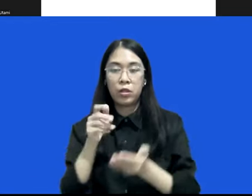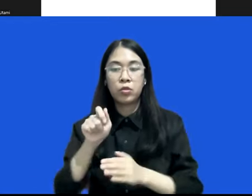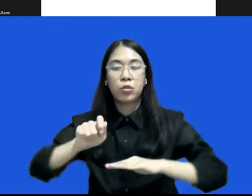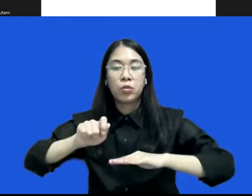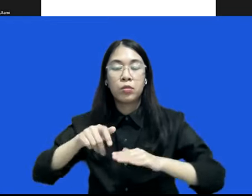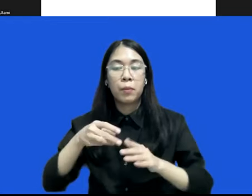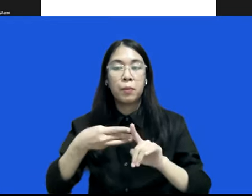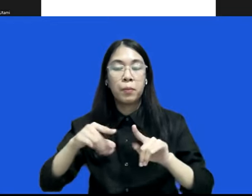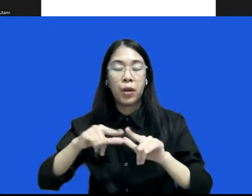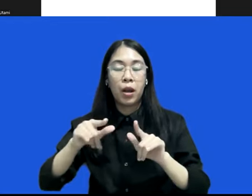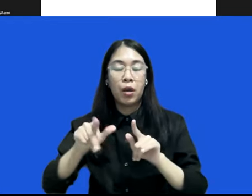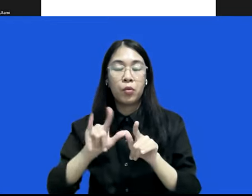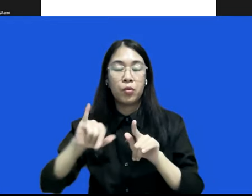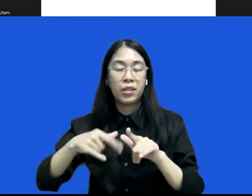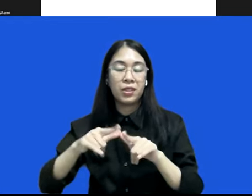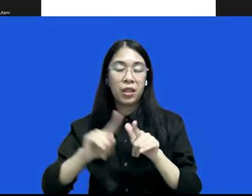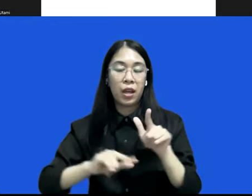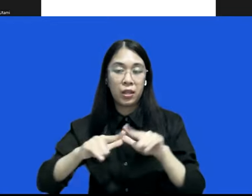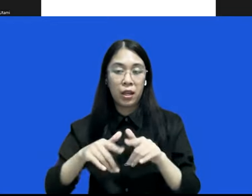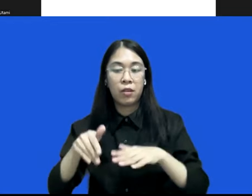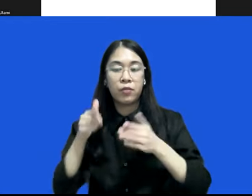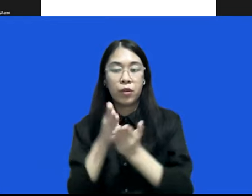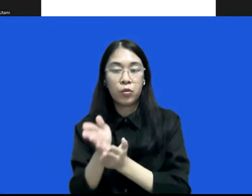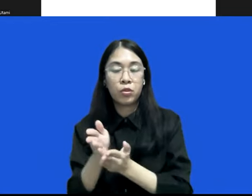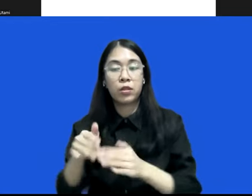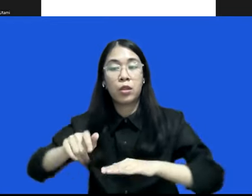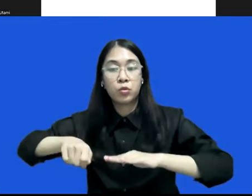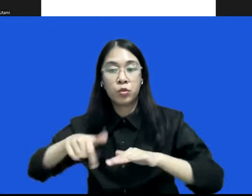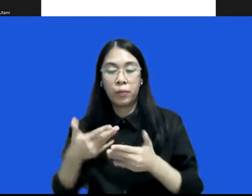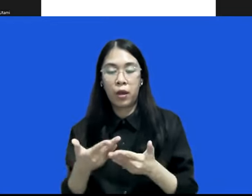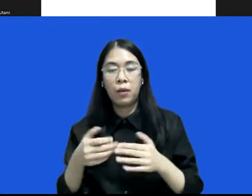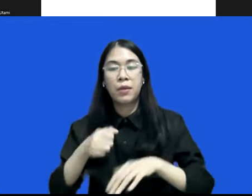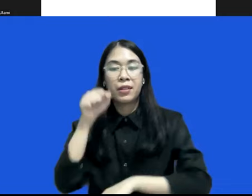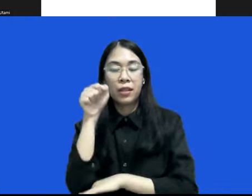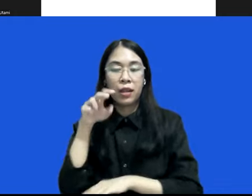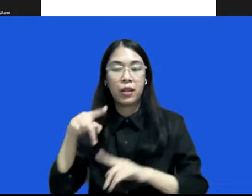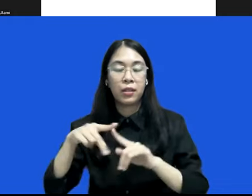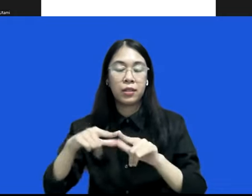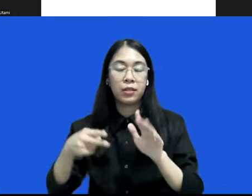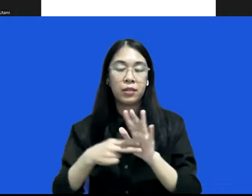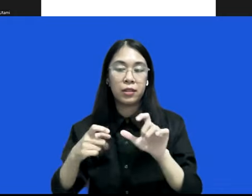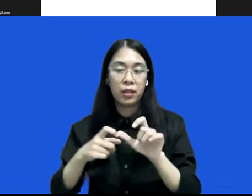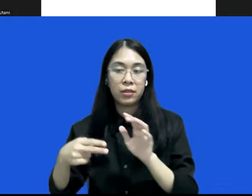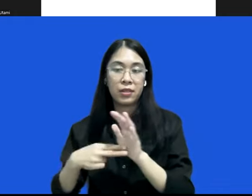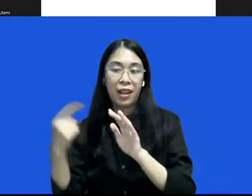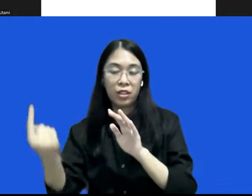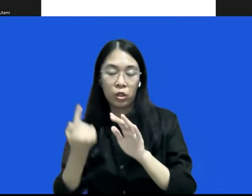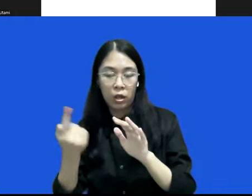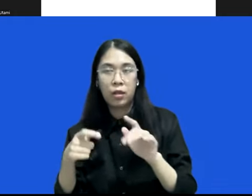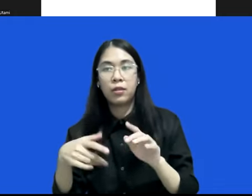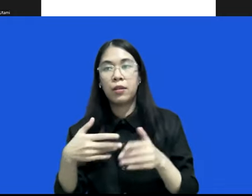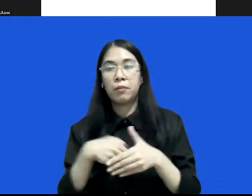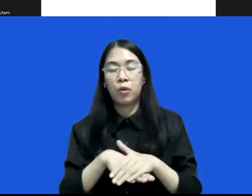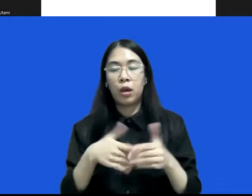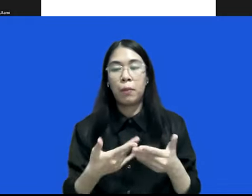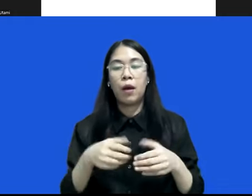subjek yang diajarkan adalah terkait kejahatan transnasional yang meliputi terorisme TPPO dan juga perdagangan narkotika